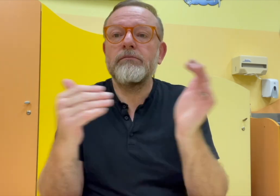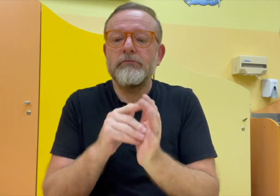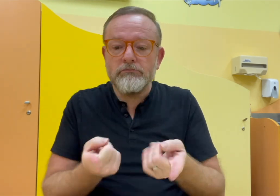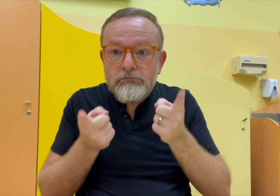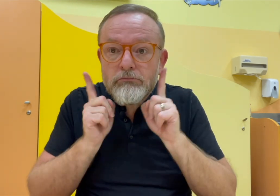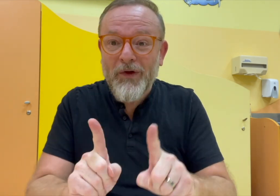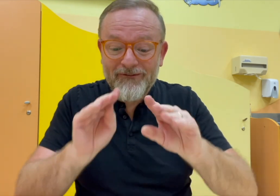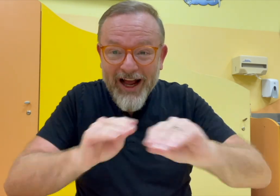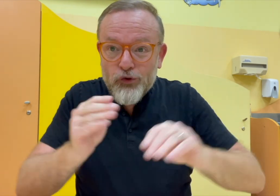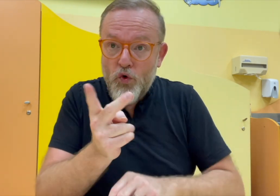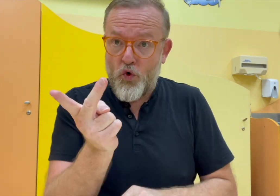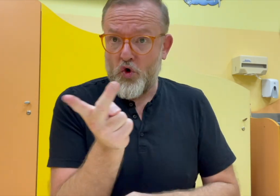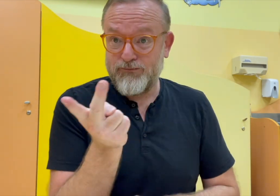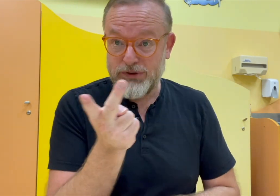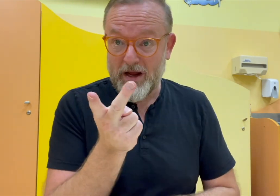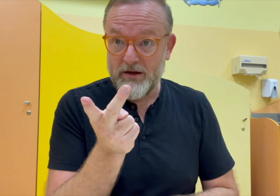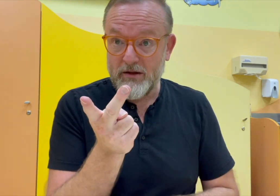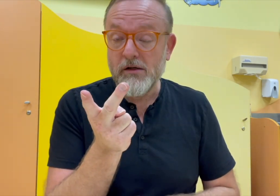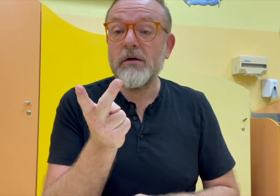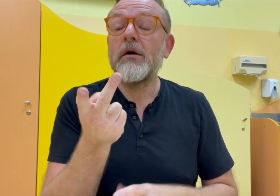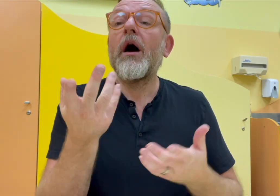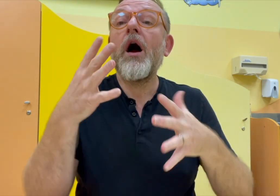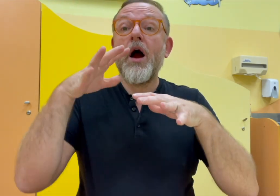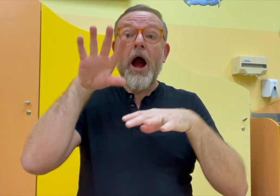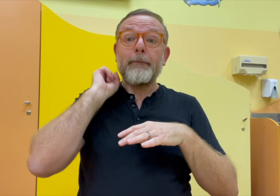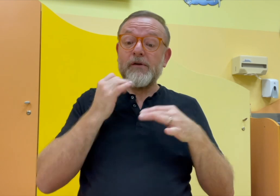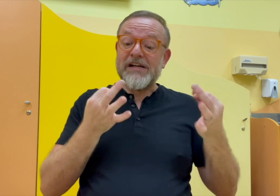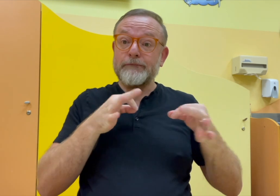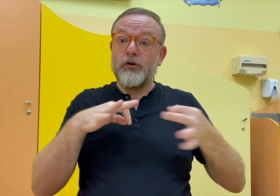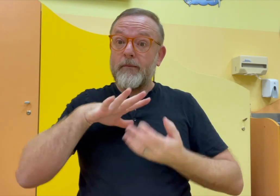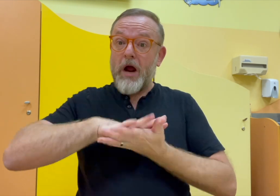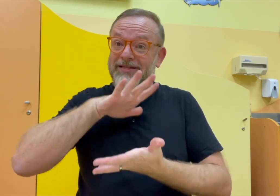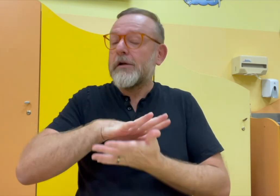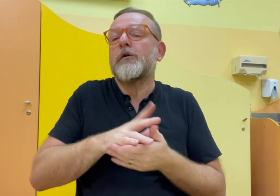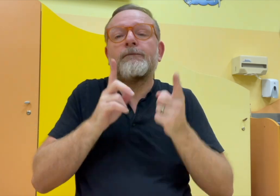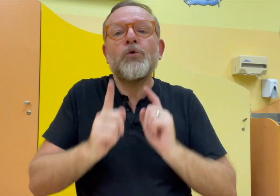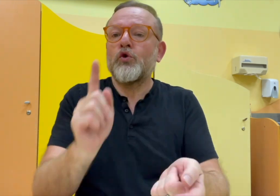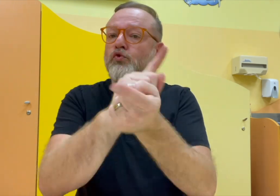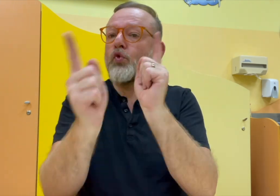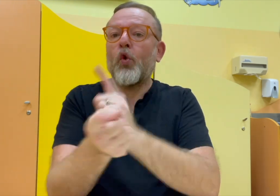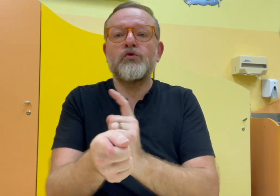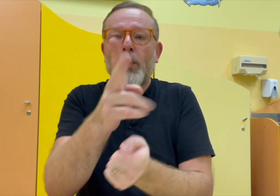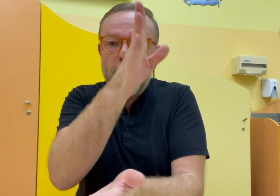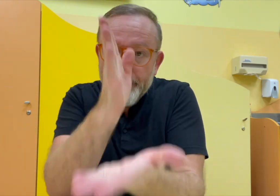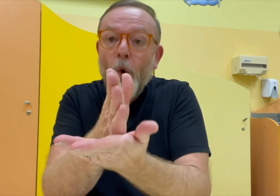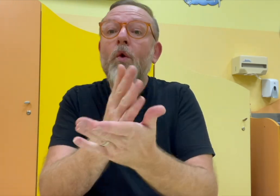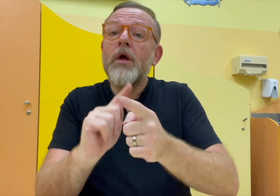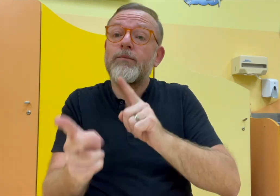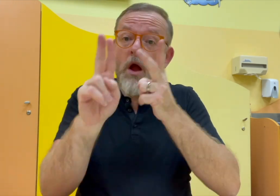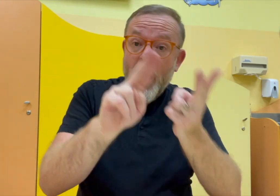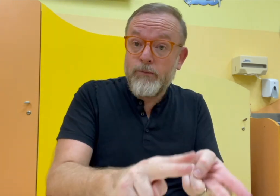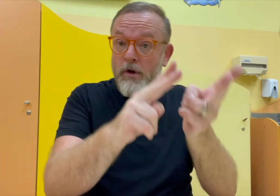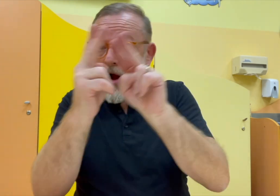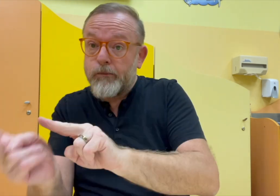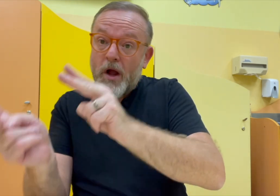slyšícího a neslyšícího pedagoga, tak my musíme tu práci spravedlivě rozdělit. I přípravu materiálu, je